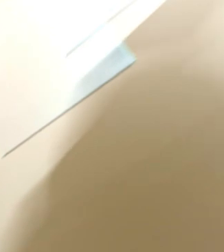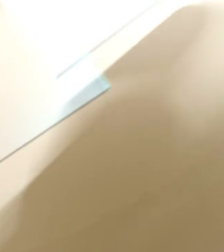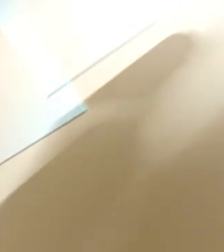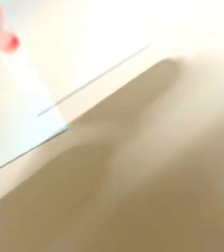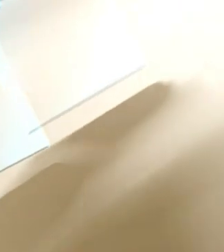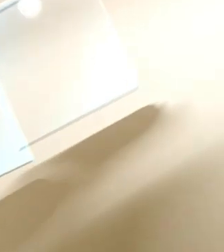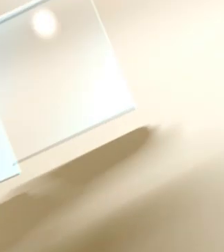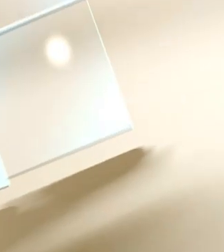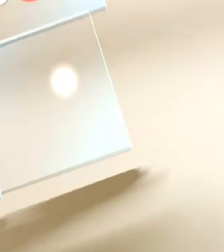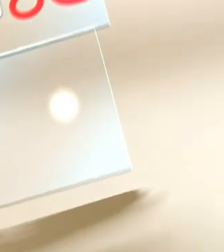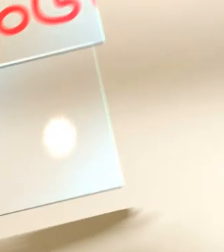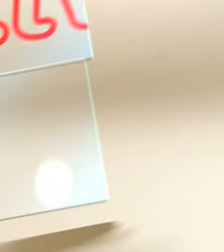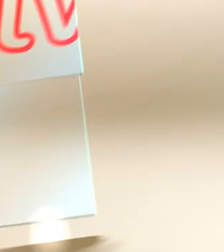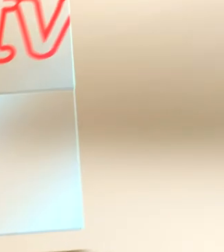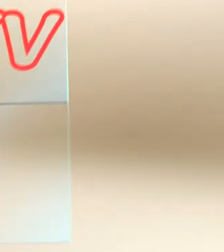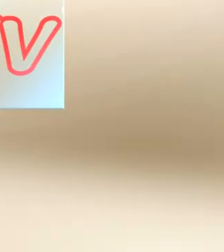www ...